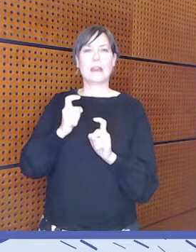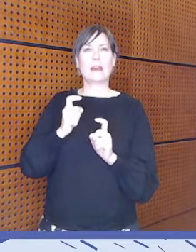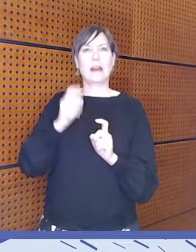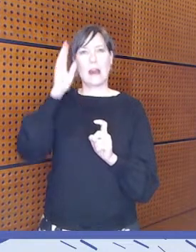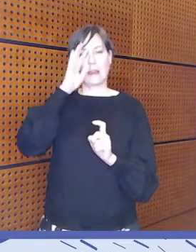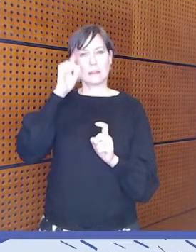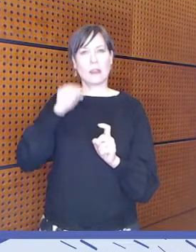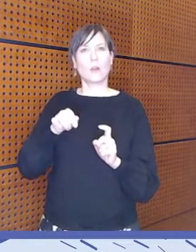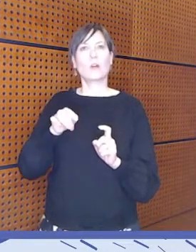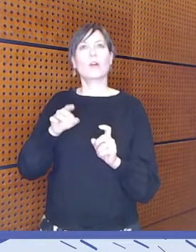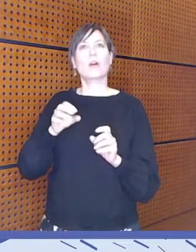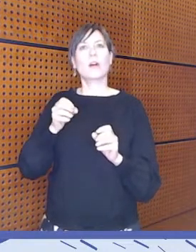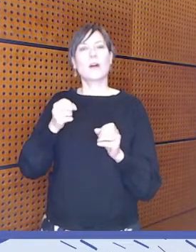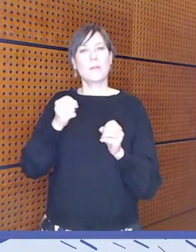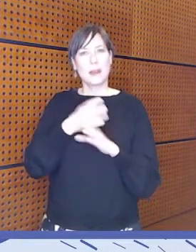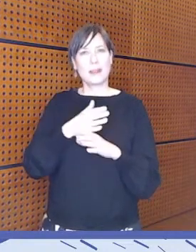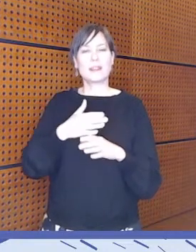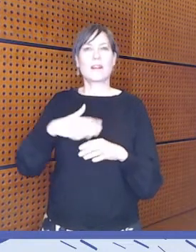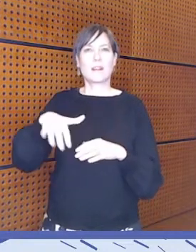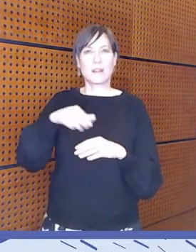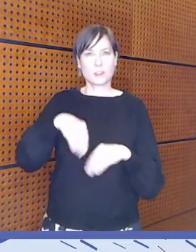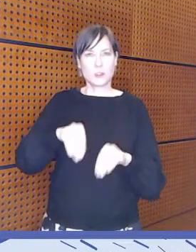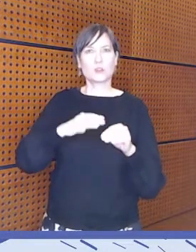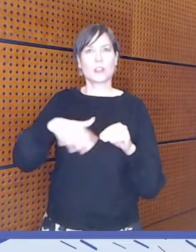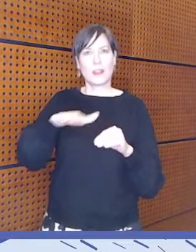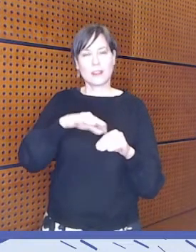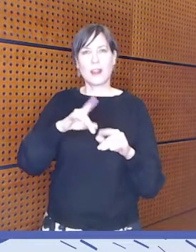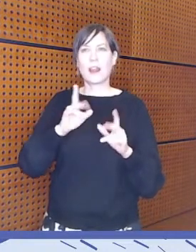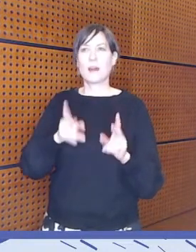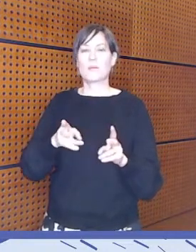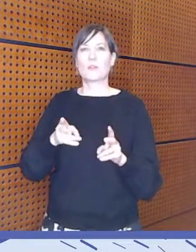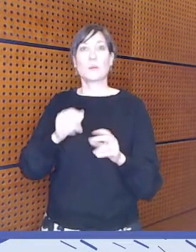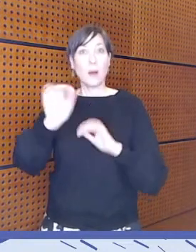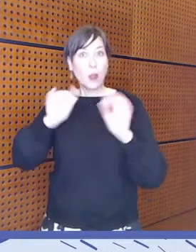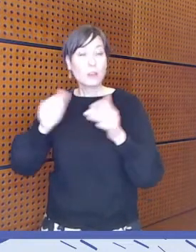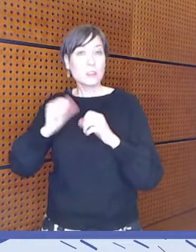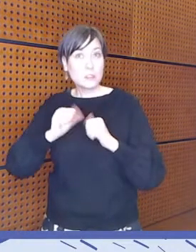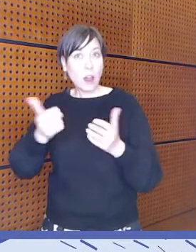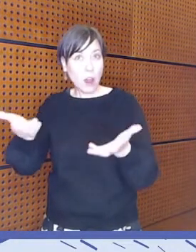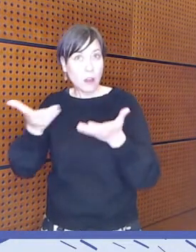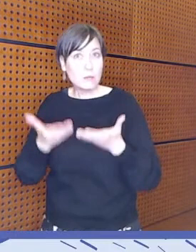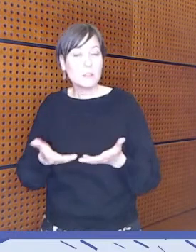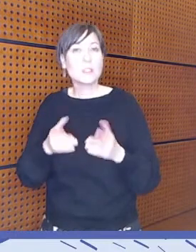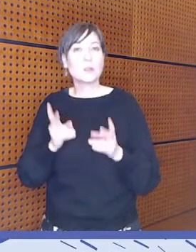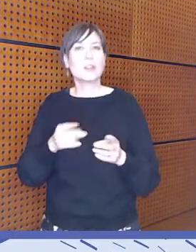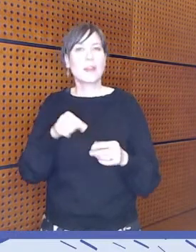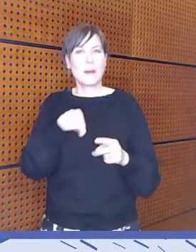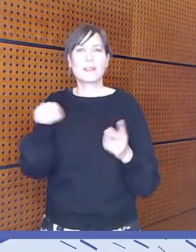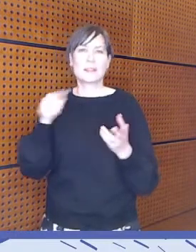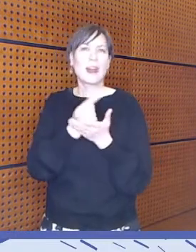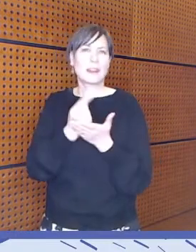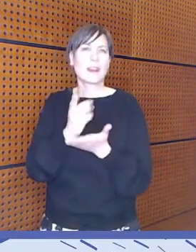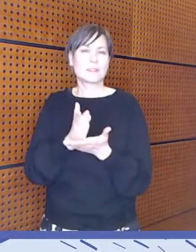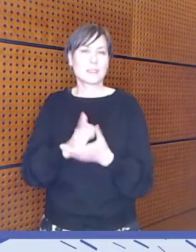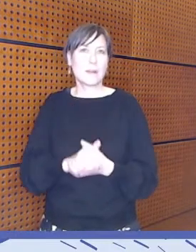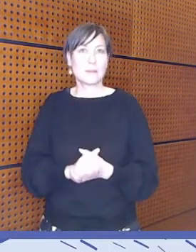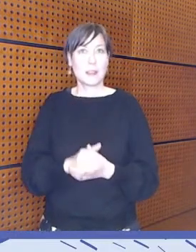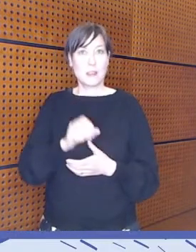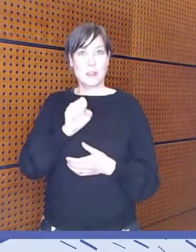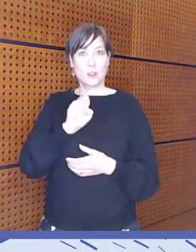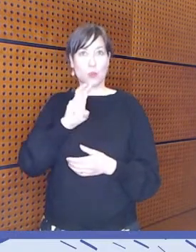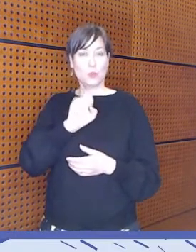ja näissä meidän asiantuntijatapaamisessa, ja siitä palautettakin saa antaa ja nämä tärkeitä asioita. Susanna, näkyykö